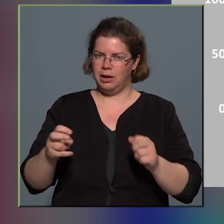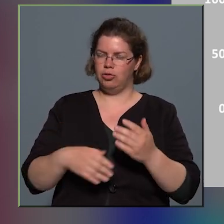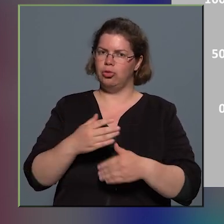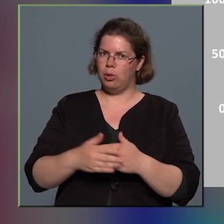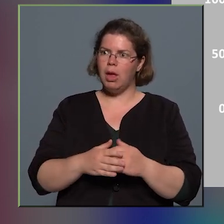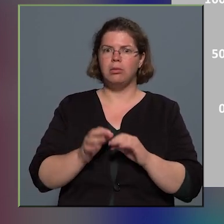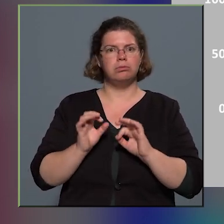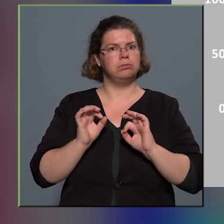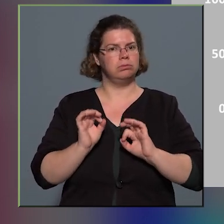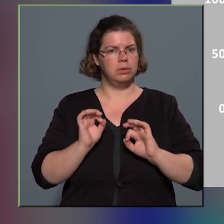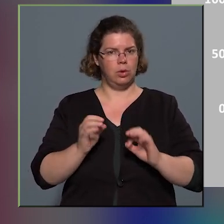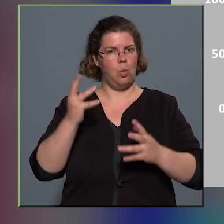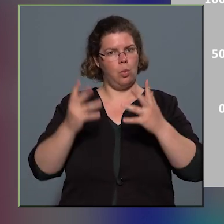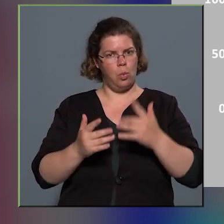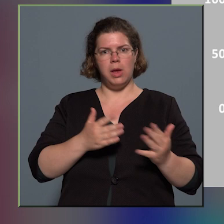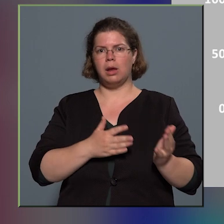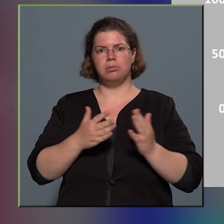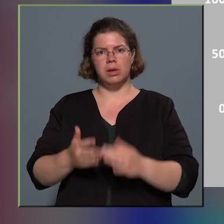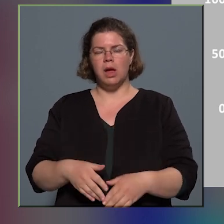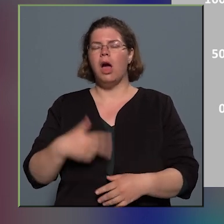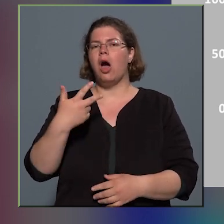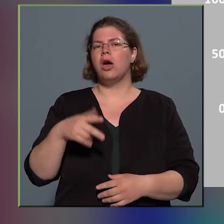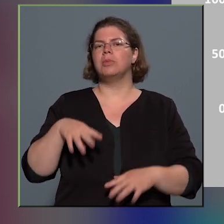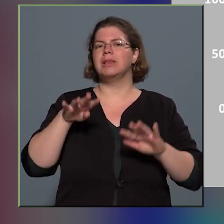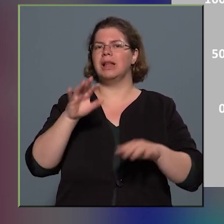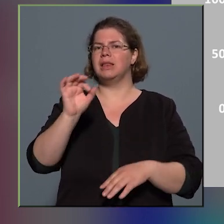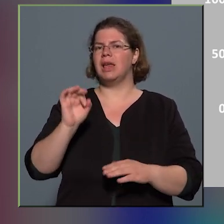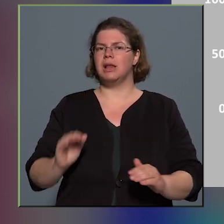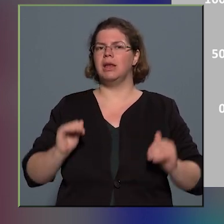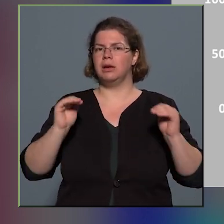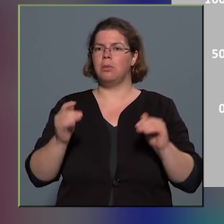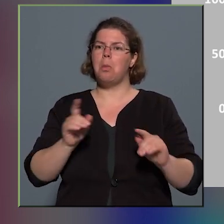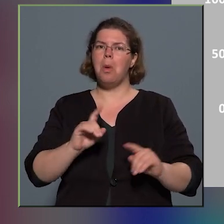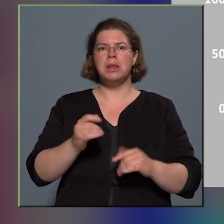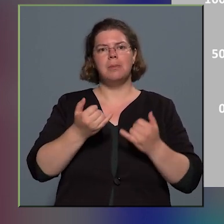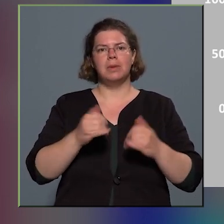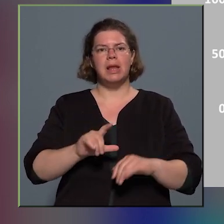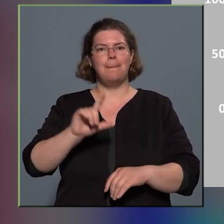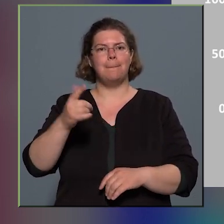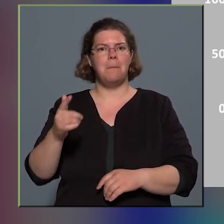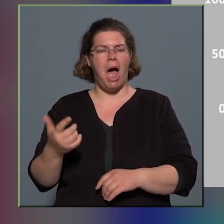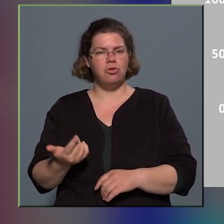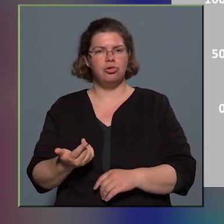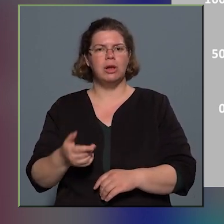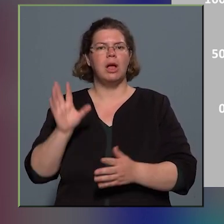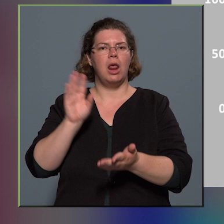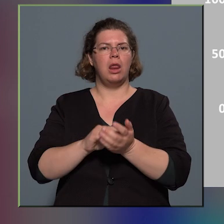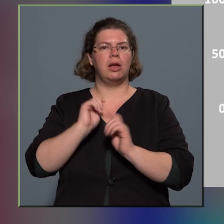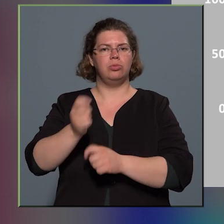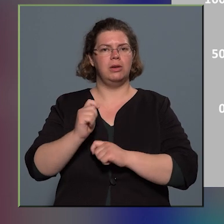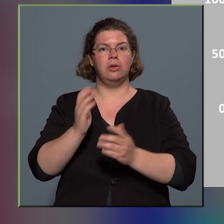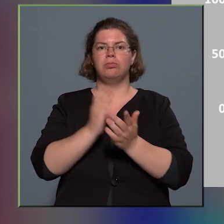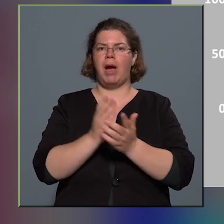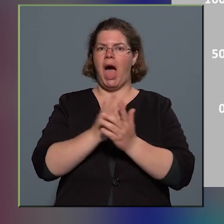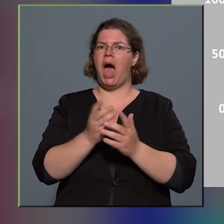Úgyhogy jól láthatóan azért itt az eredményes, hogy jön 39%-ra nőtt, tehát ez azt jelenti, hogy majdnem minden második lakásbetörést már fel is